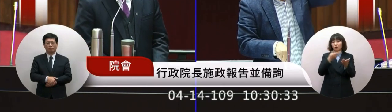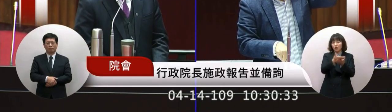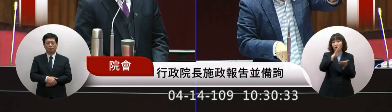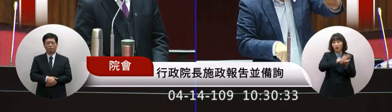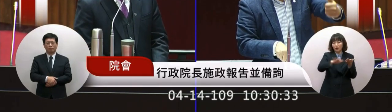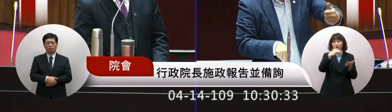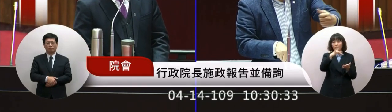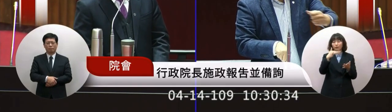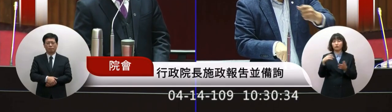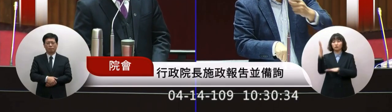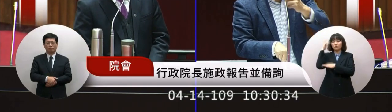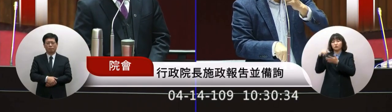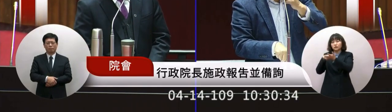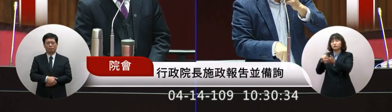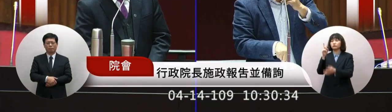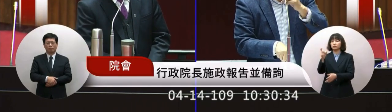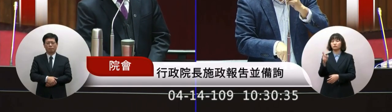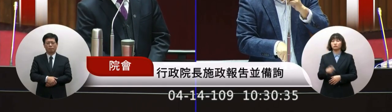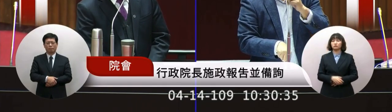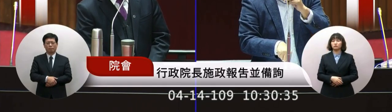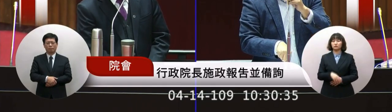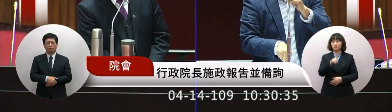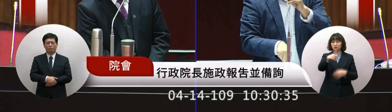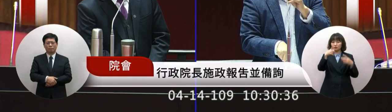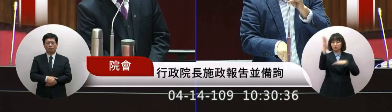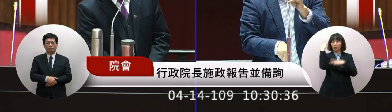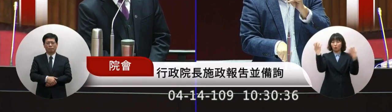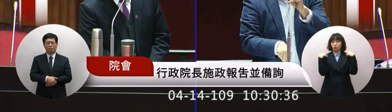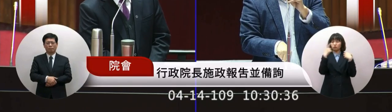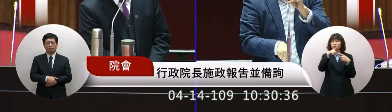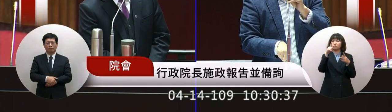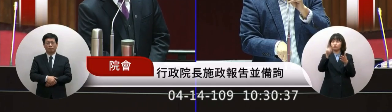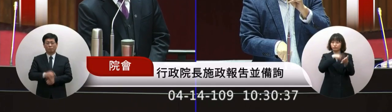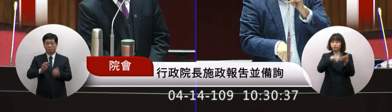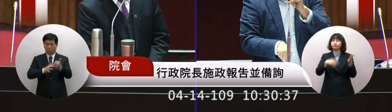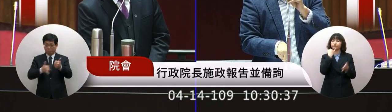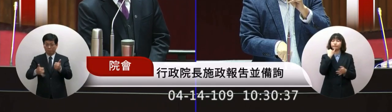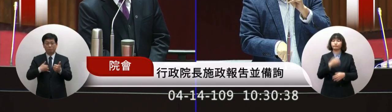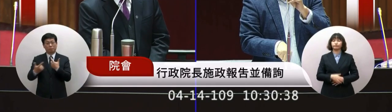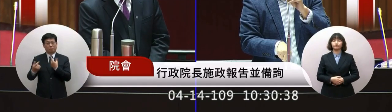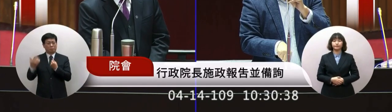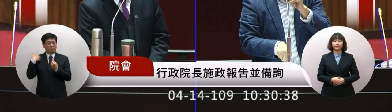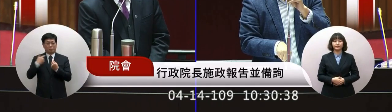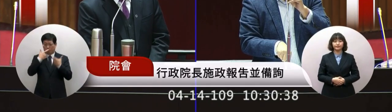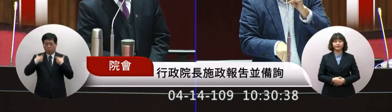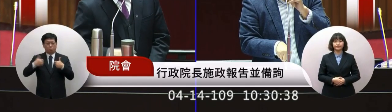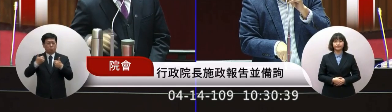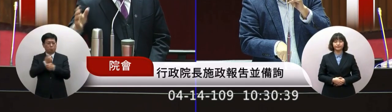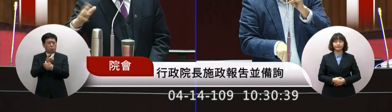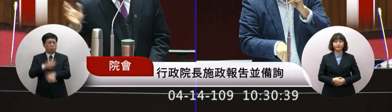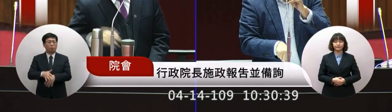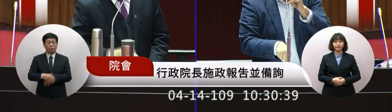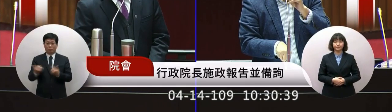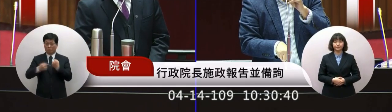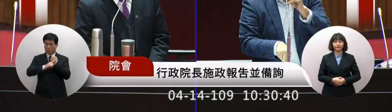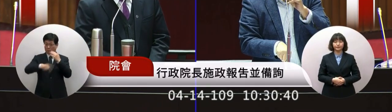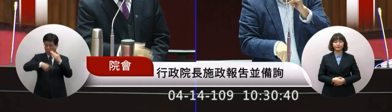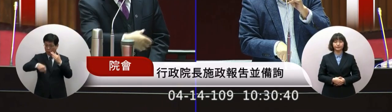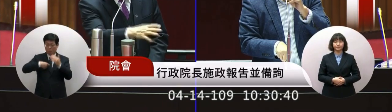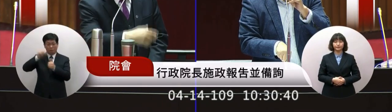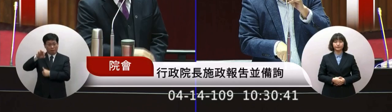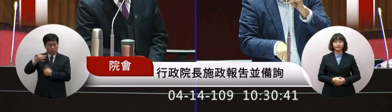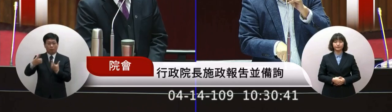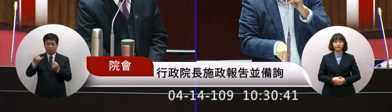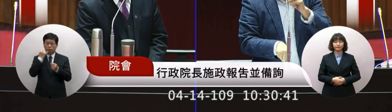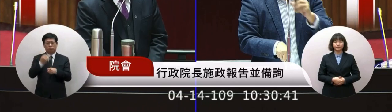覺得你這個為國家你在負責的 這個應該可以裁刀吧那個委員 我們都做個律師了連法院的法